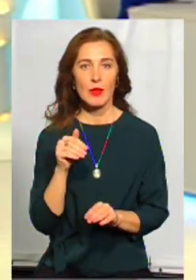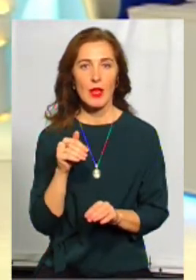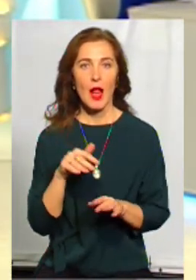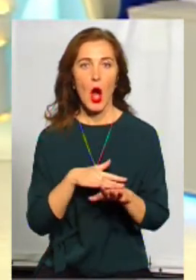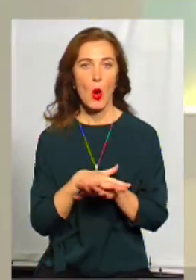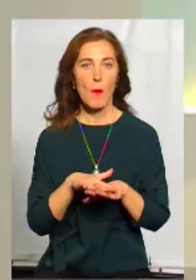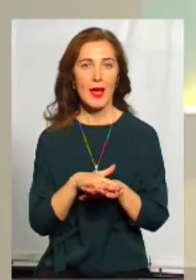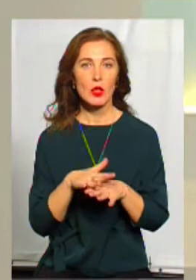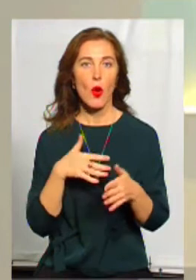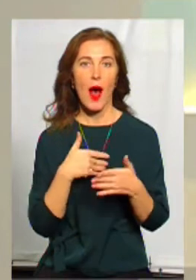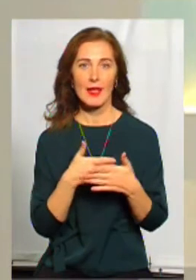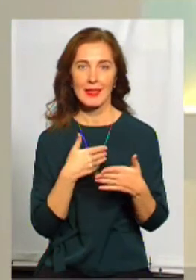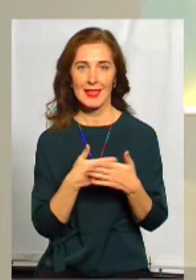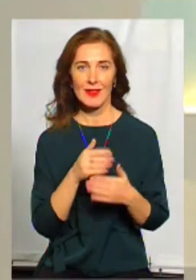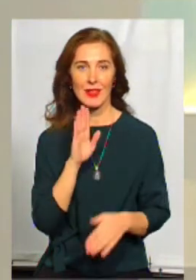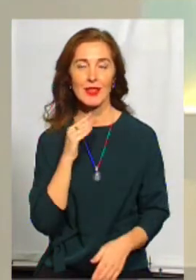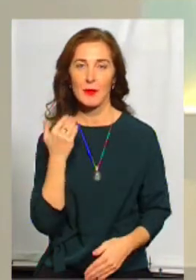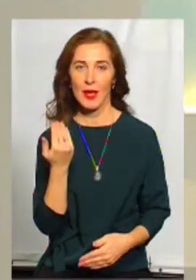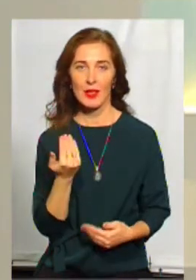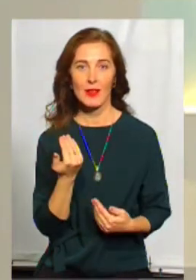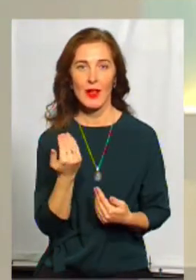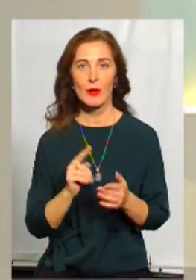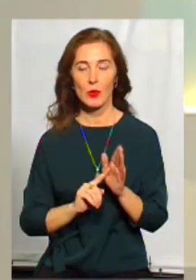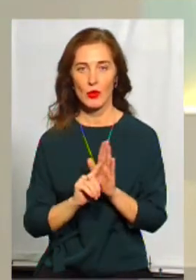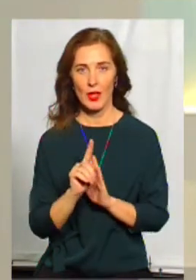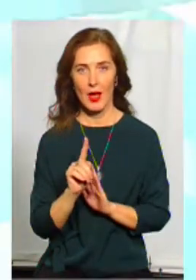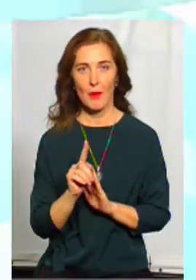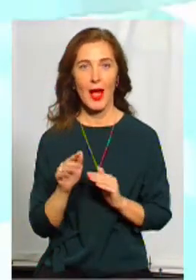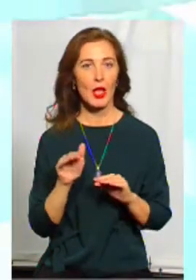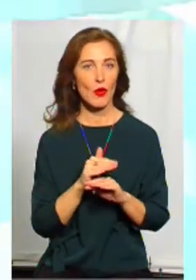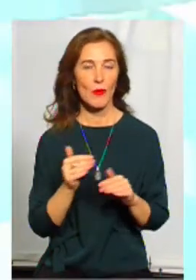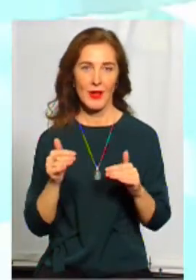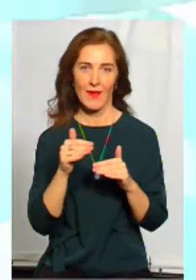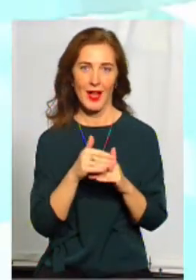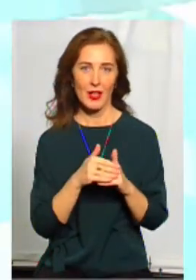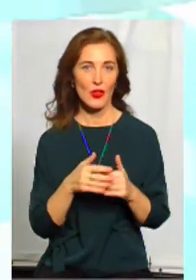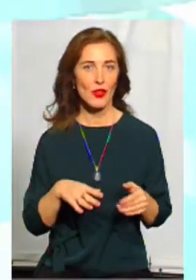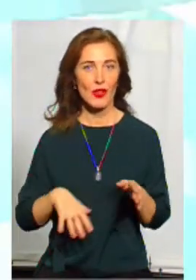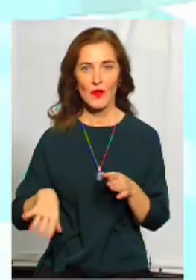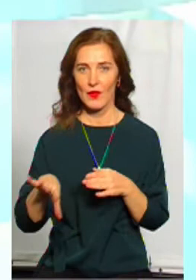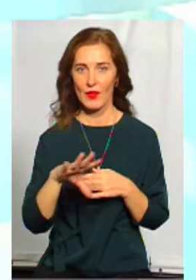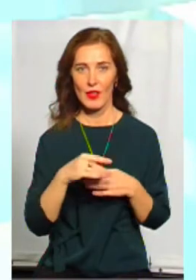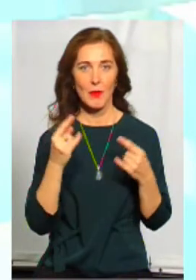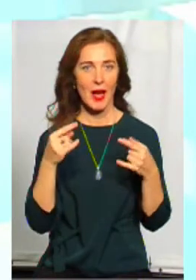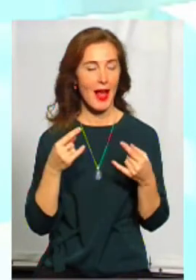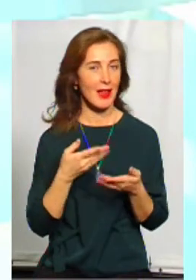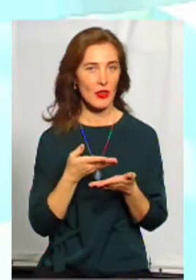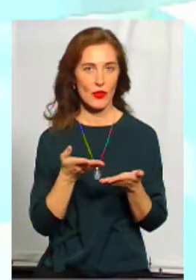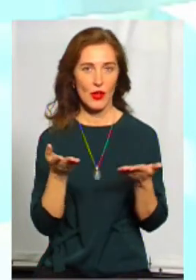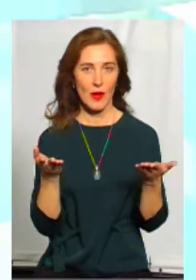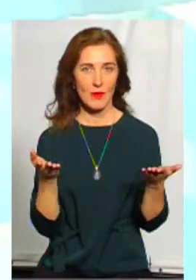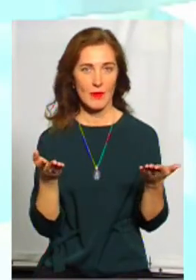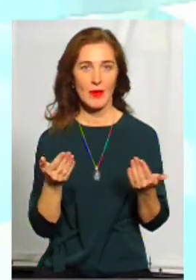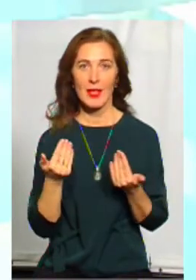активність? Пані Лесю, з вас почнемо. Доброго вечора всім глядачам і